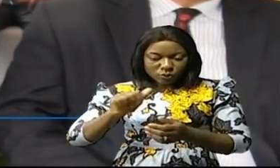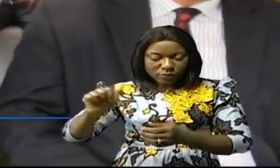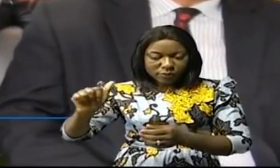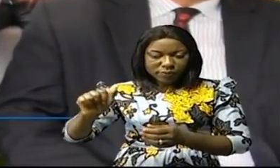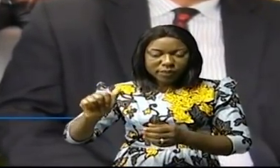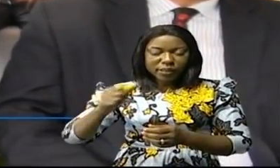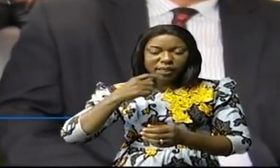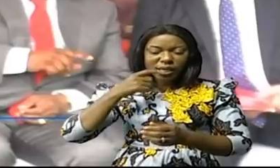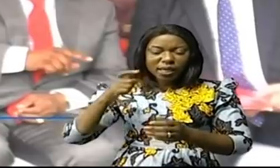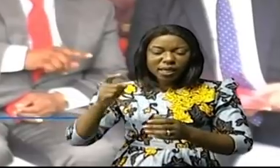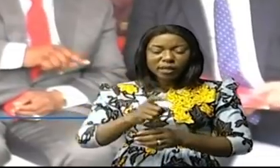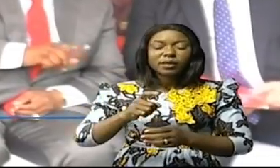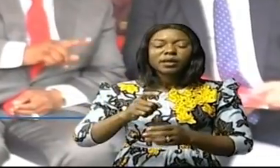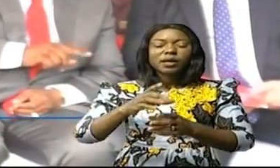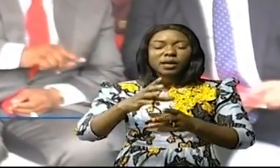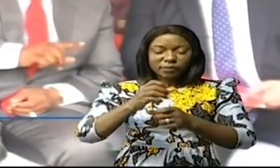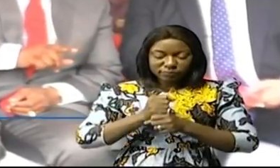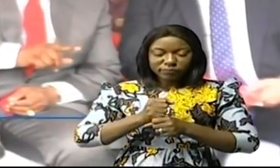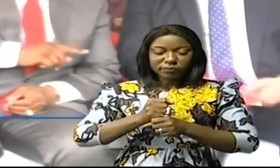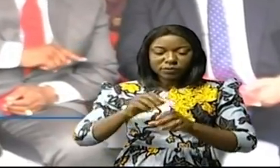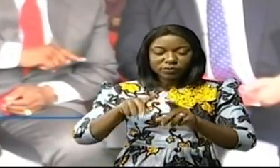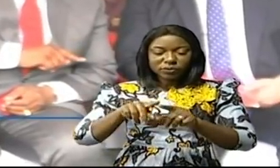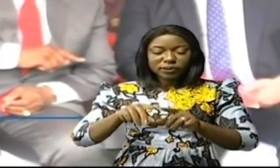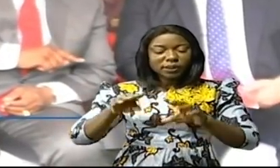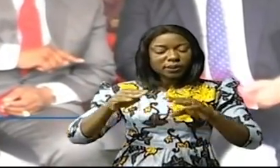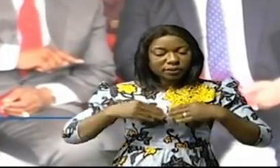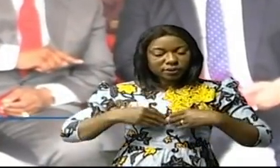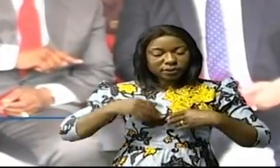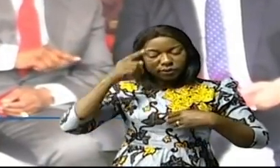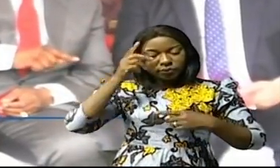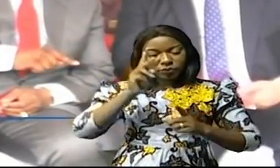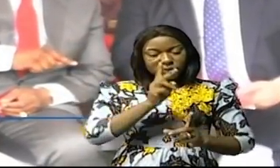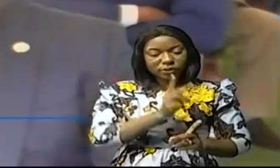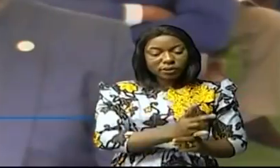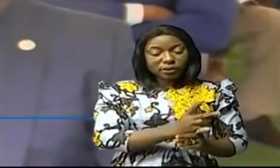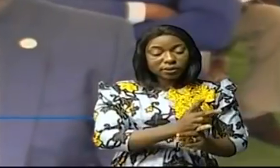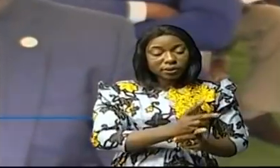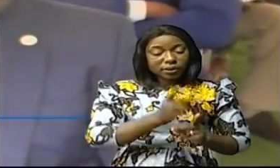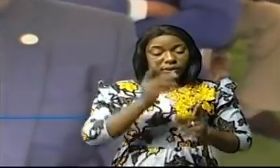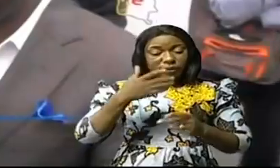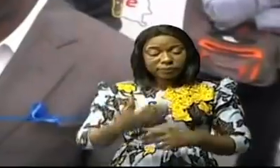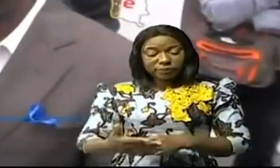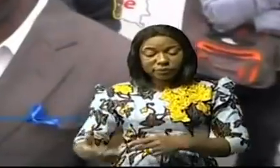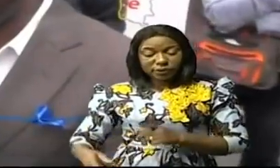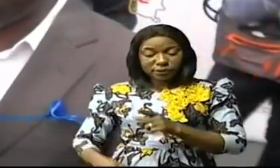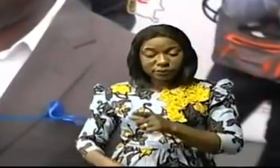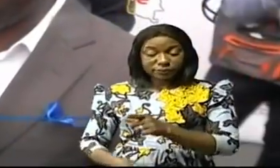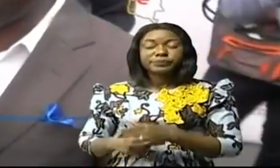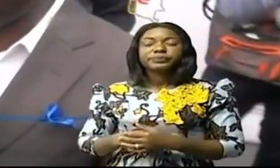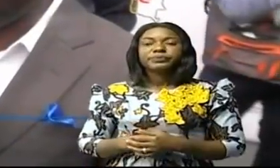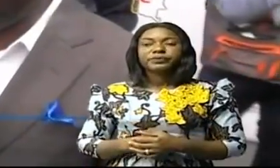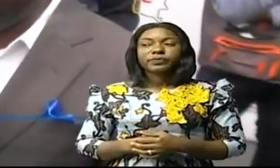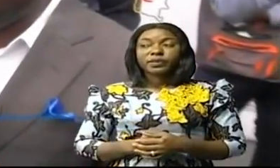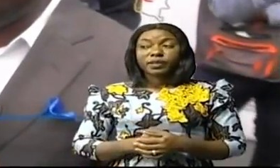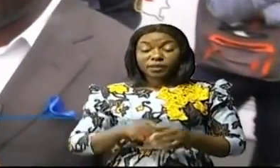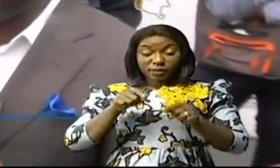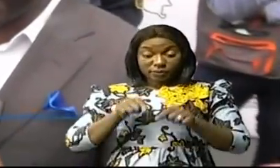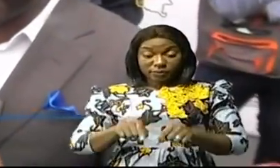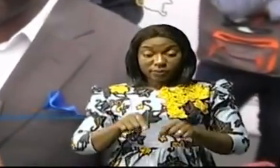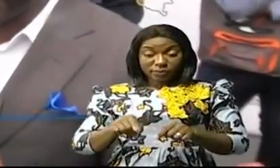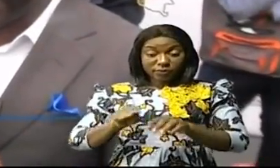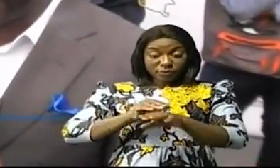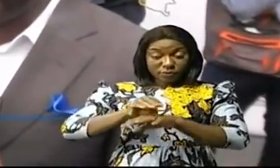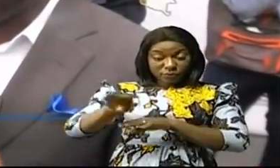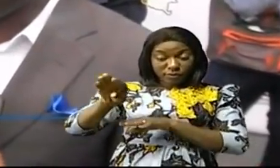recommandation du ministre et rassure de l'expertise pour garantir la maintenance de ces matériels. Bientôt là, nous allons envoyer un deuxième